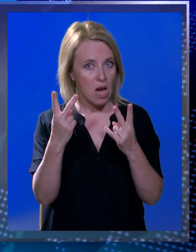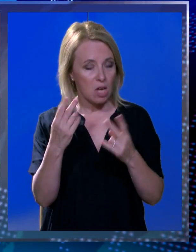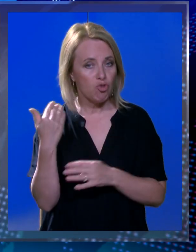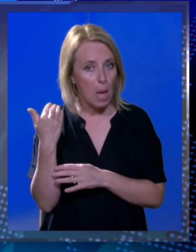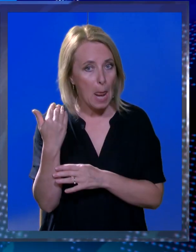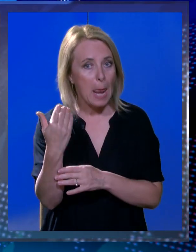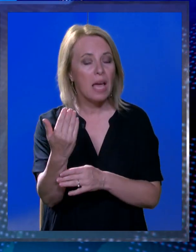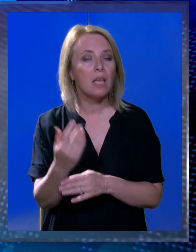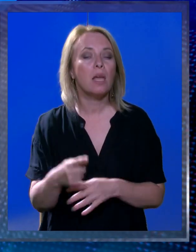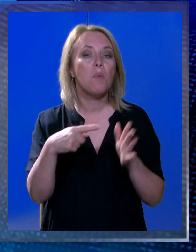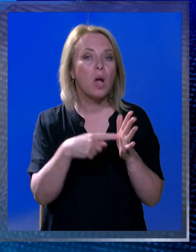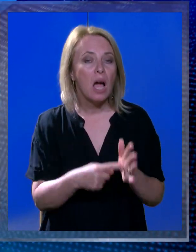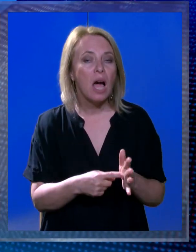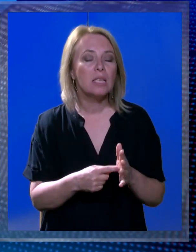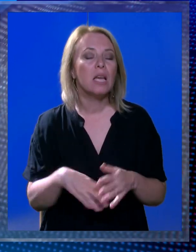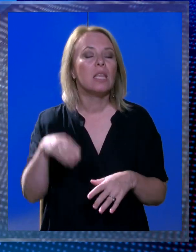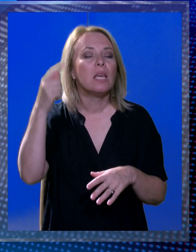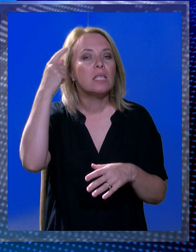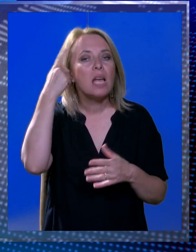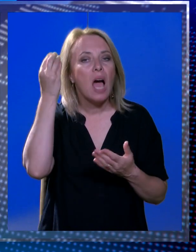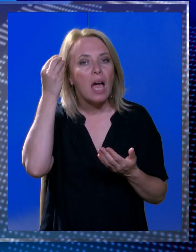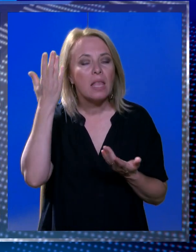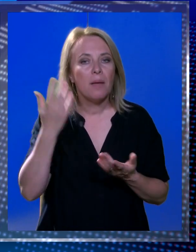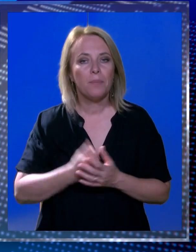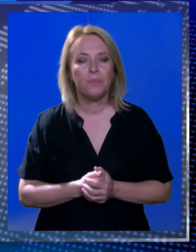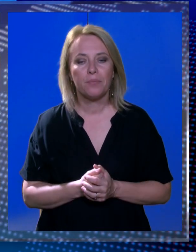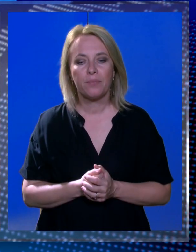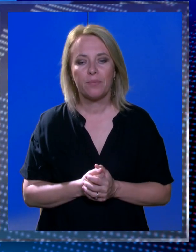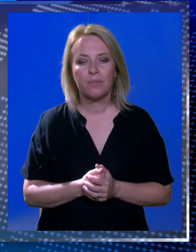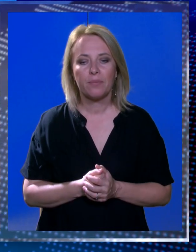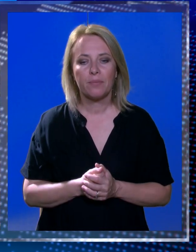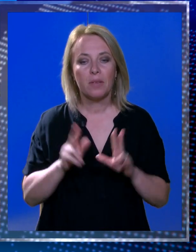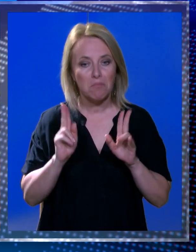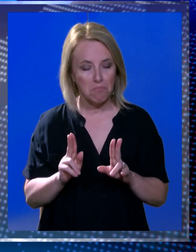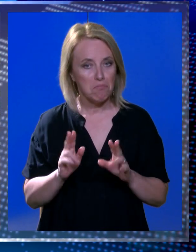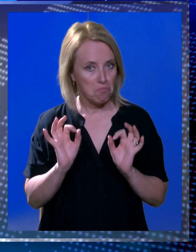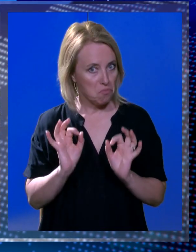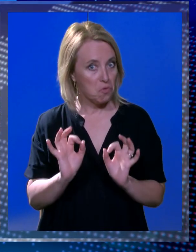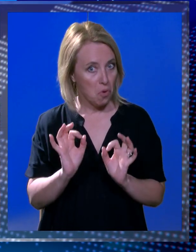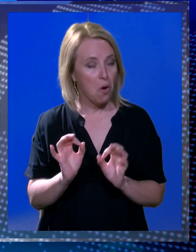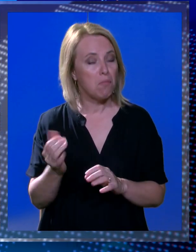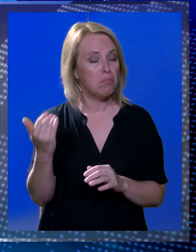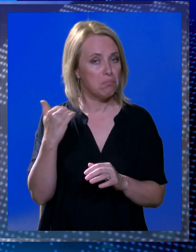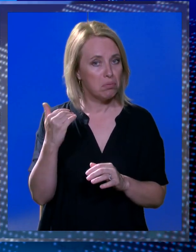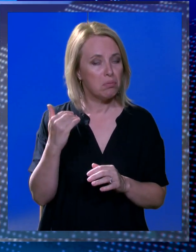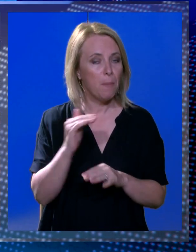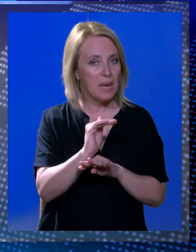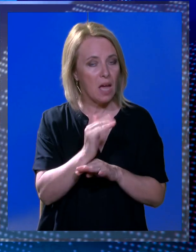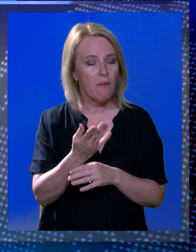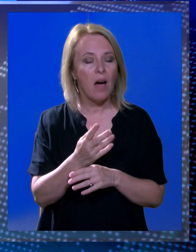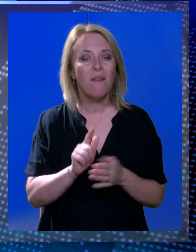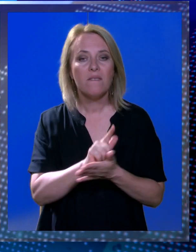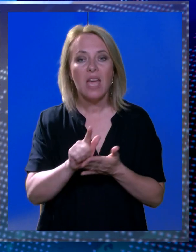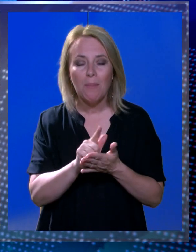vrlo važnoj regati pokazati svoje stečeno znanje. Stvarno dobar odaziv